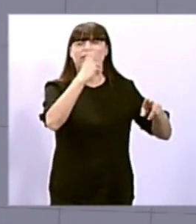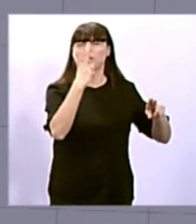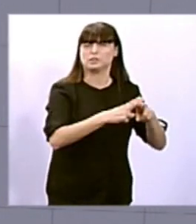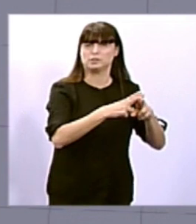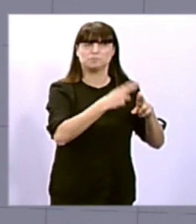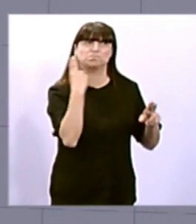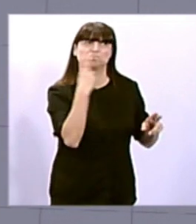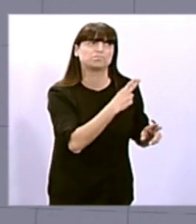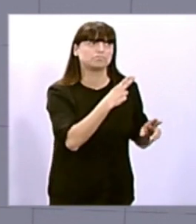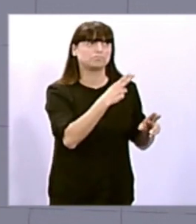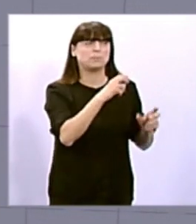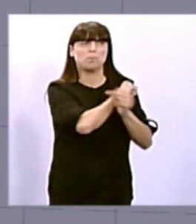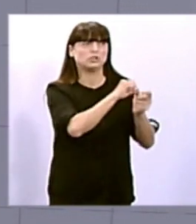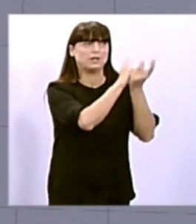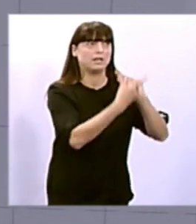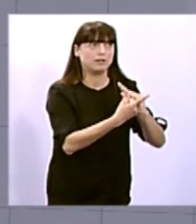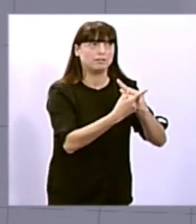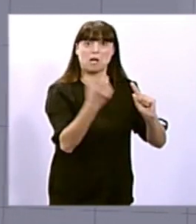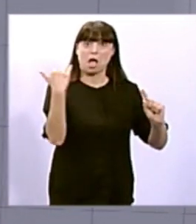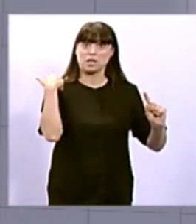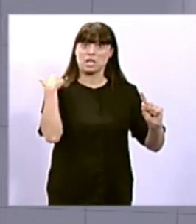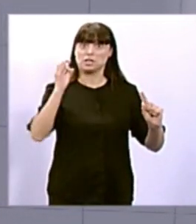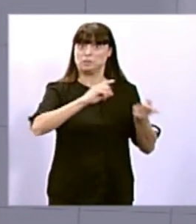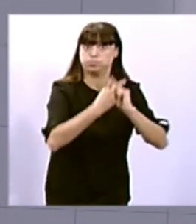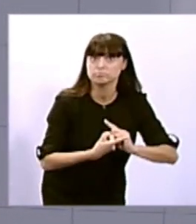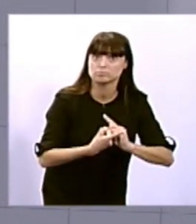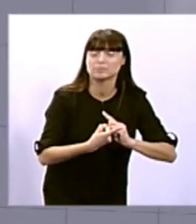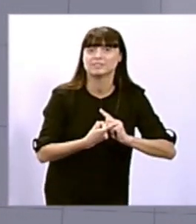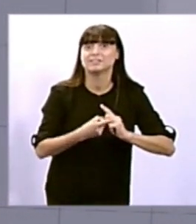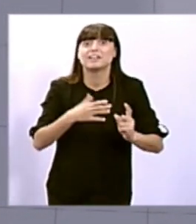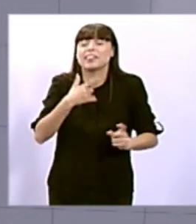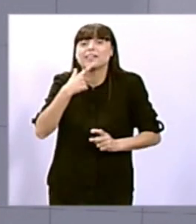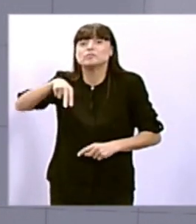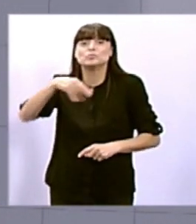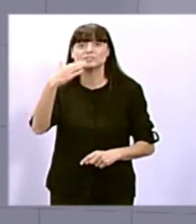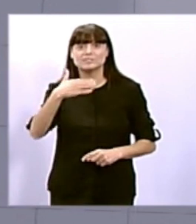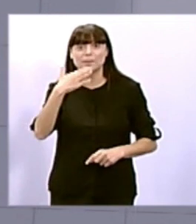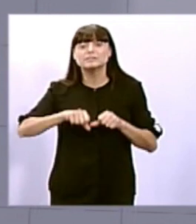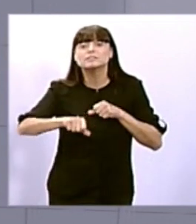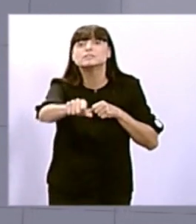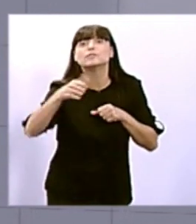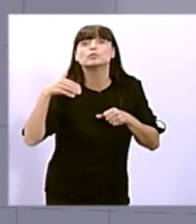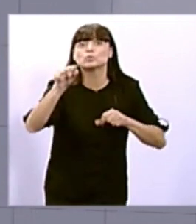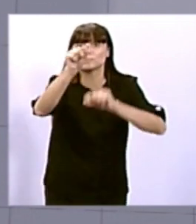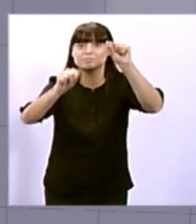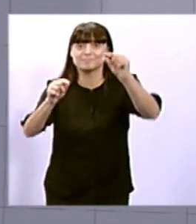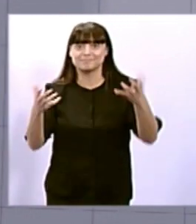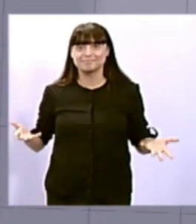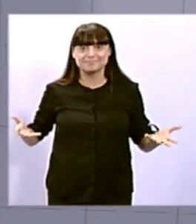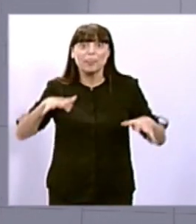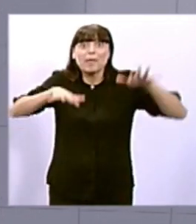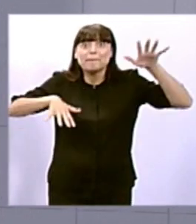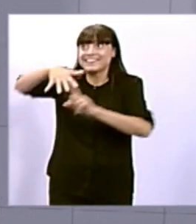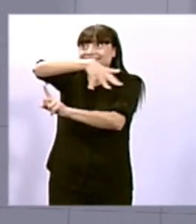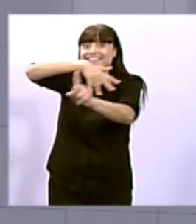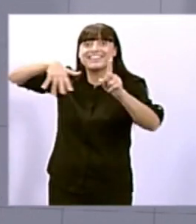d'un canvi de 180 graus, veiem que sí que es pot relaxar, també ens han de fer adaptar als nous